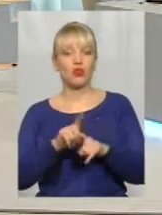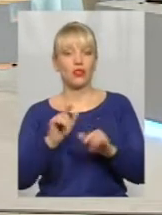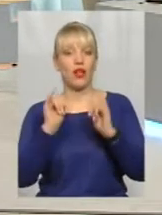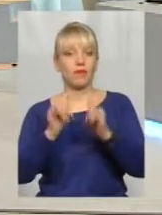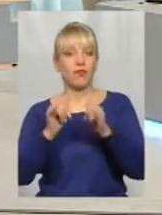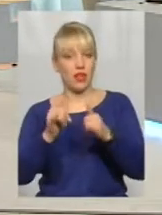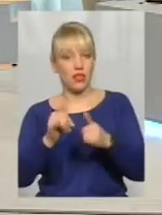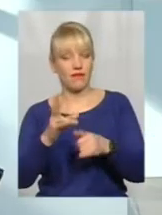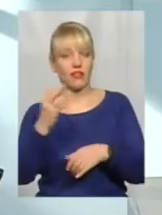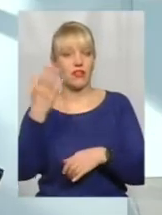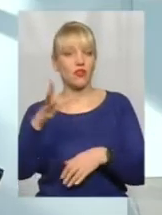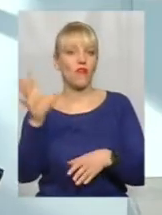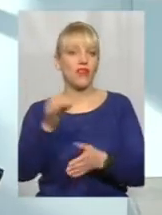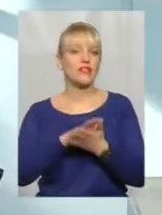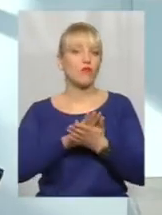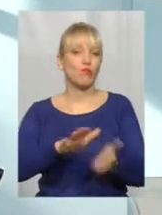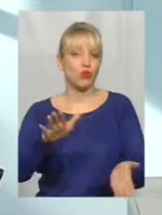весь бруд.